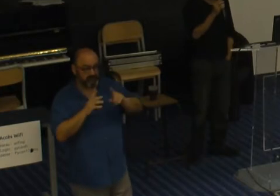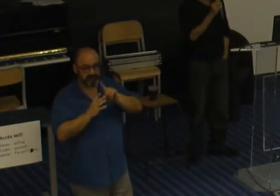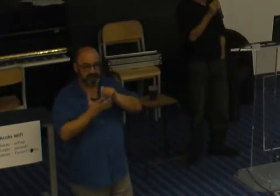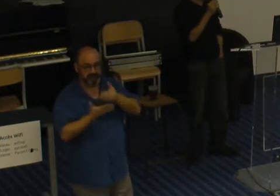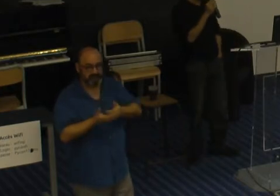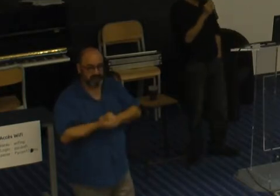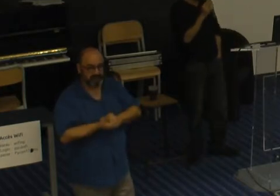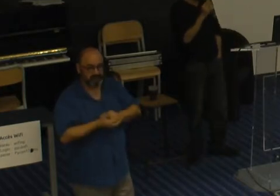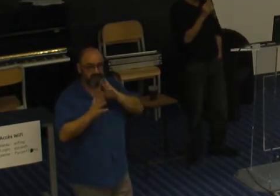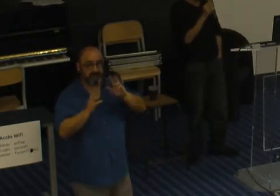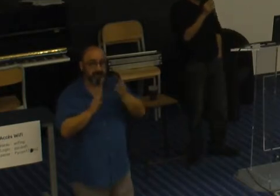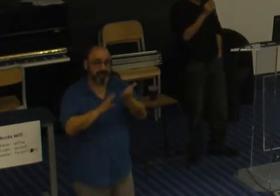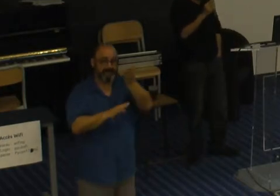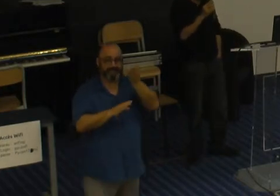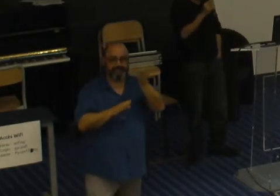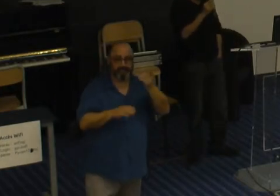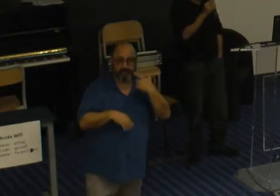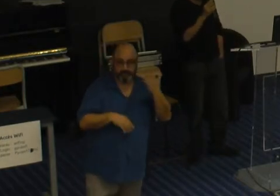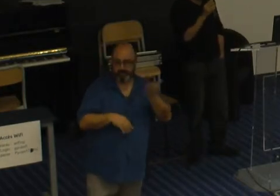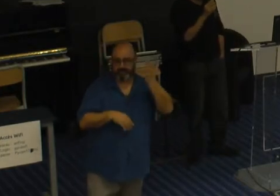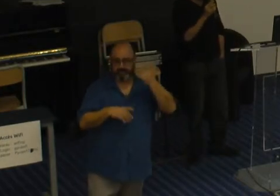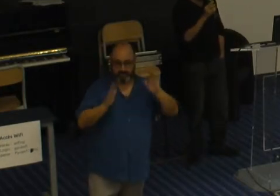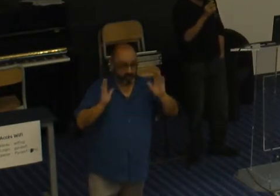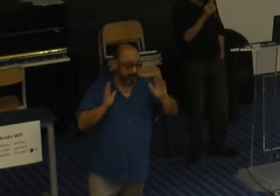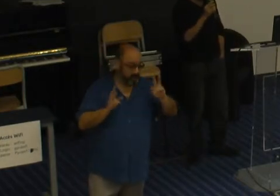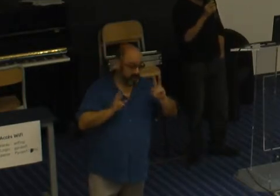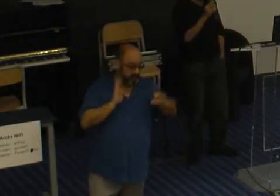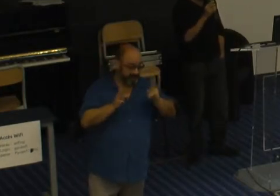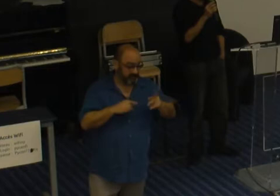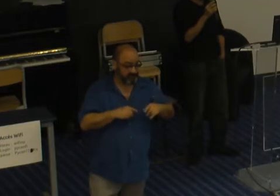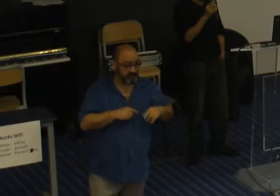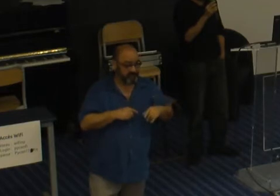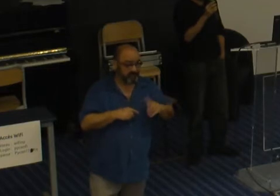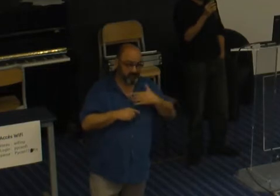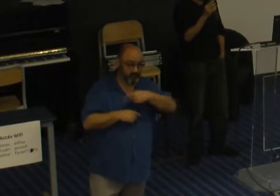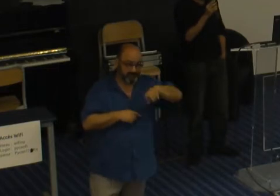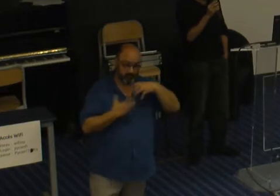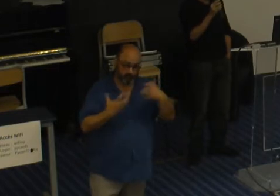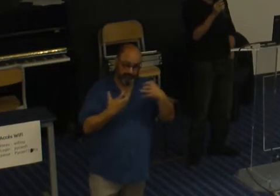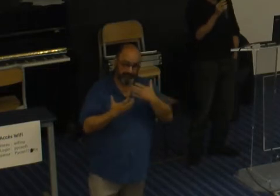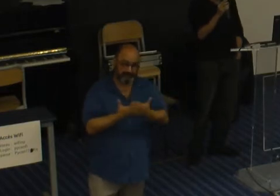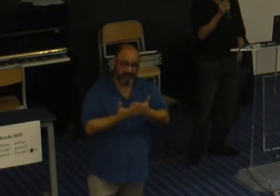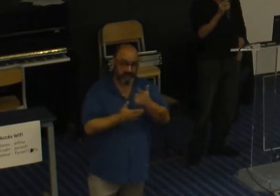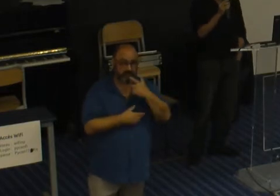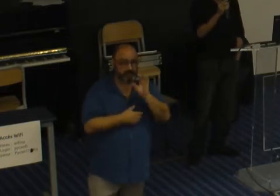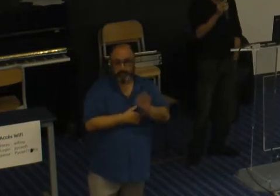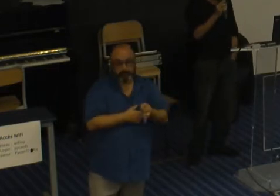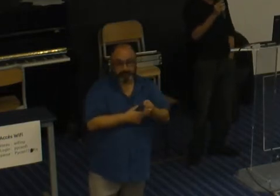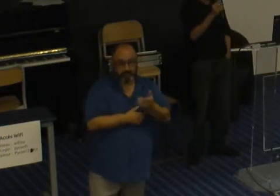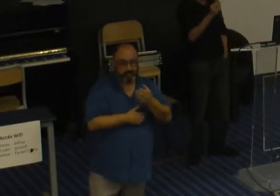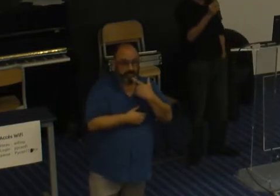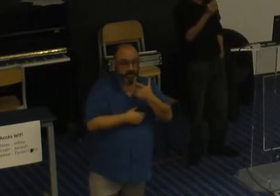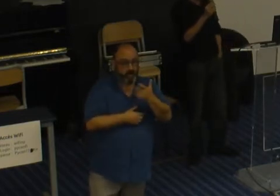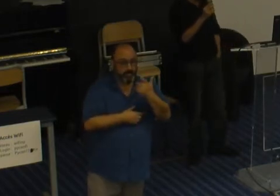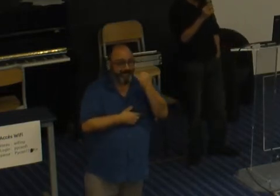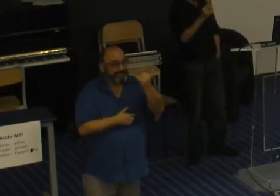méritocratie, donc forcément, c'est le cas. Et on aimerait que ce soit le cas. Ce n pas forcément de mauvaise foi qu'on le dit